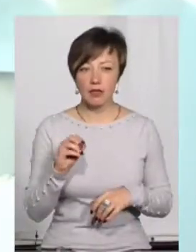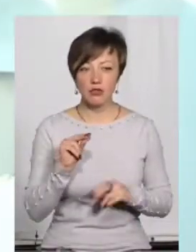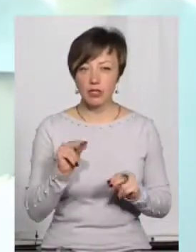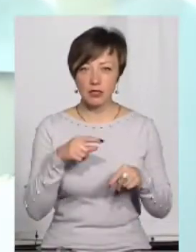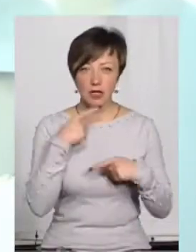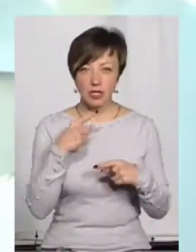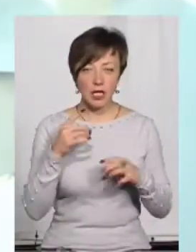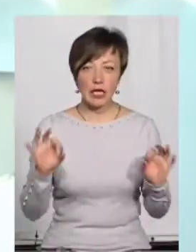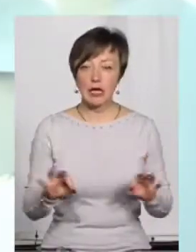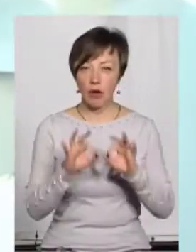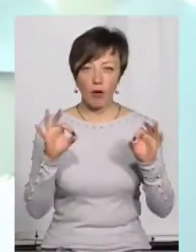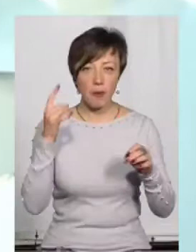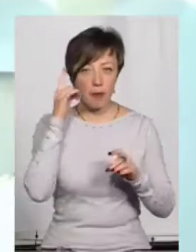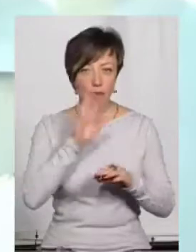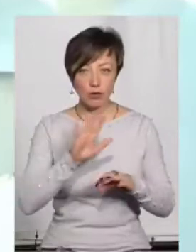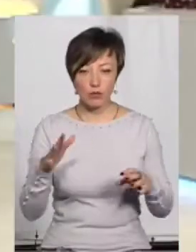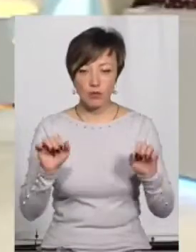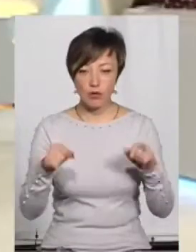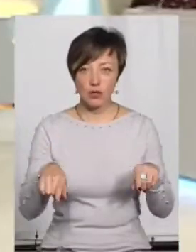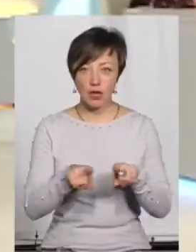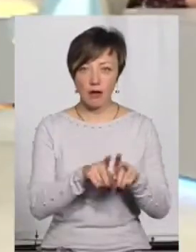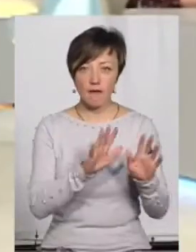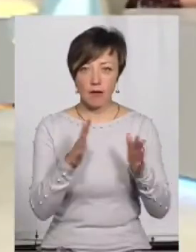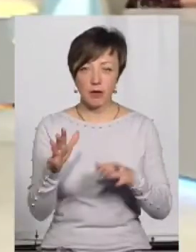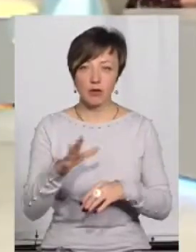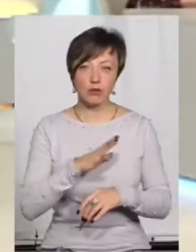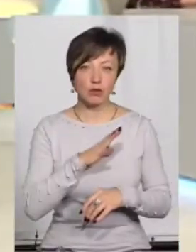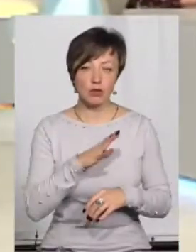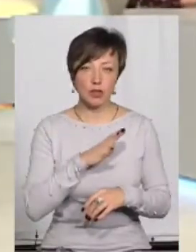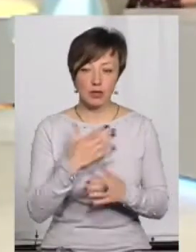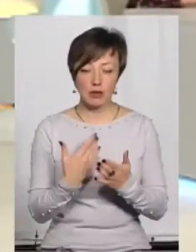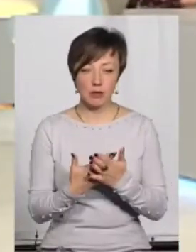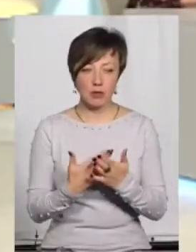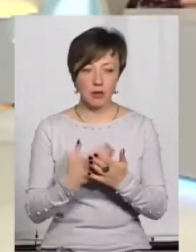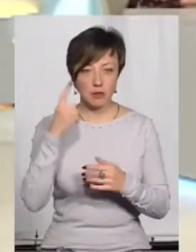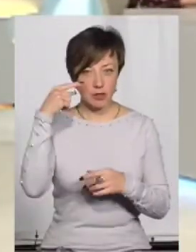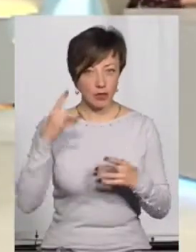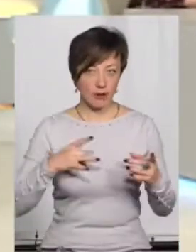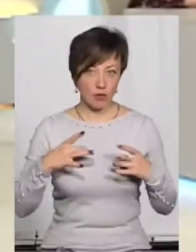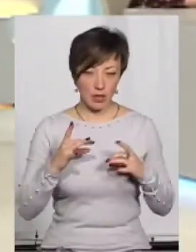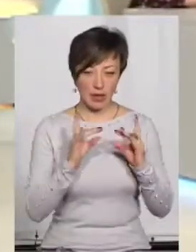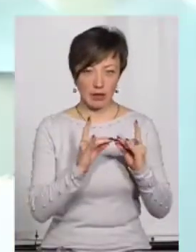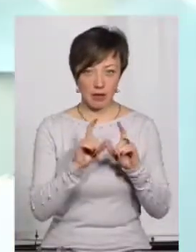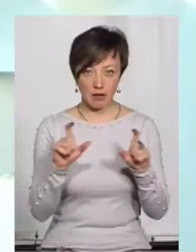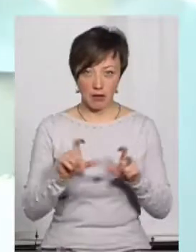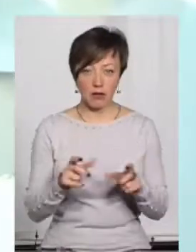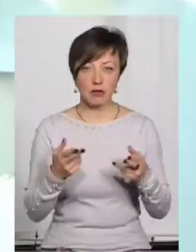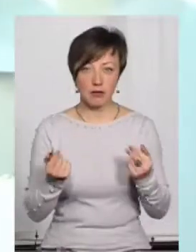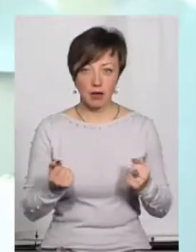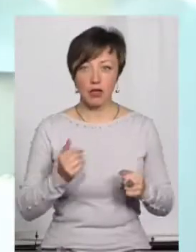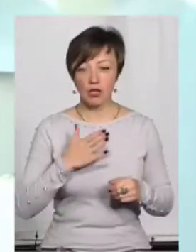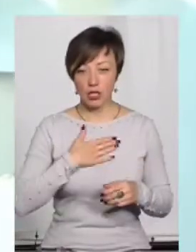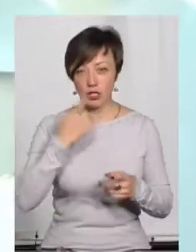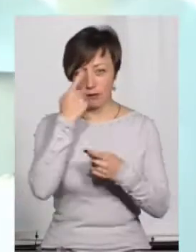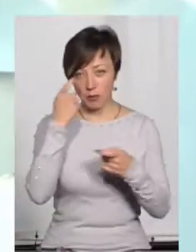ніколи б не подумали, що можуть такі бути випадки, наприклад, в психоневрологічних інтернатах. Наші